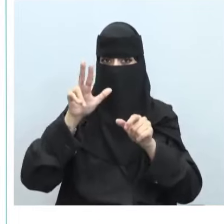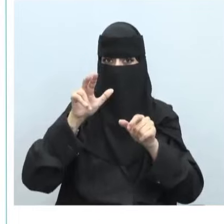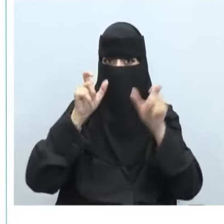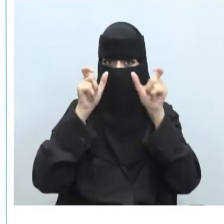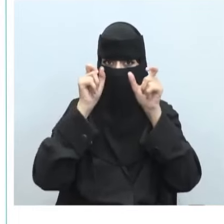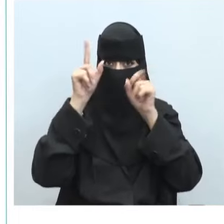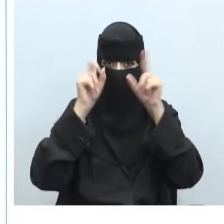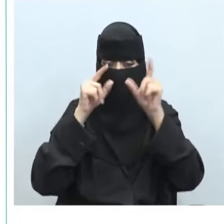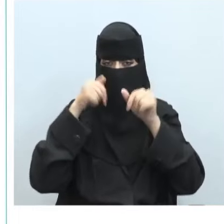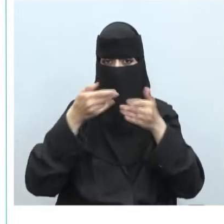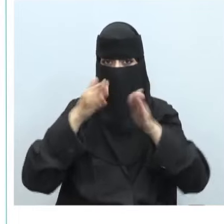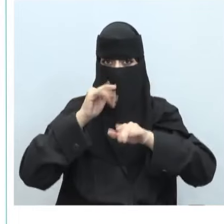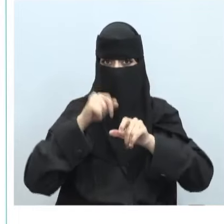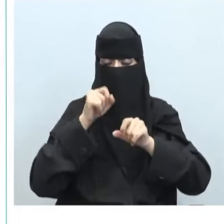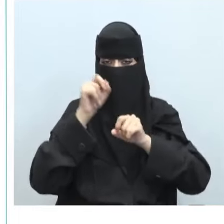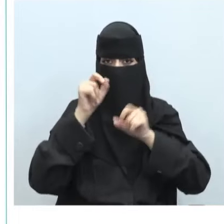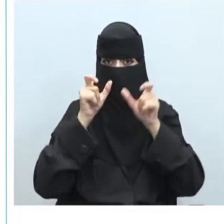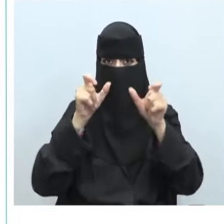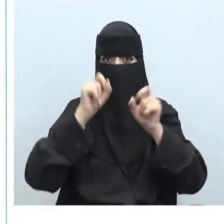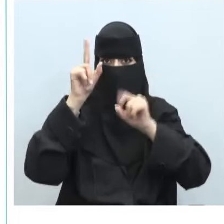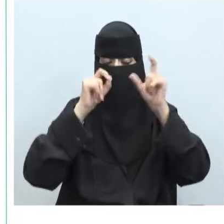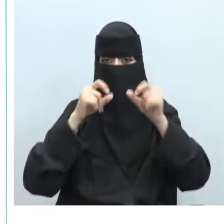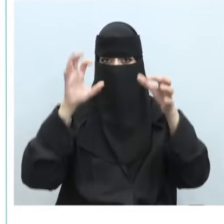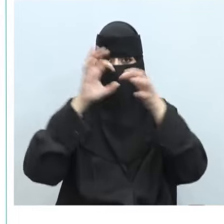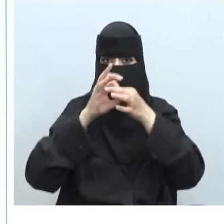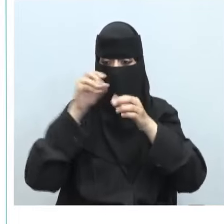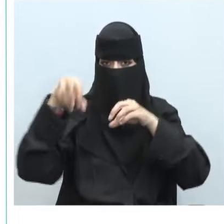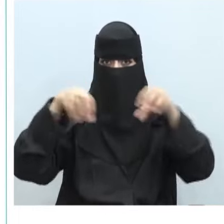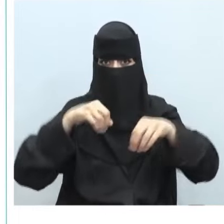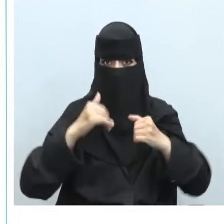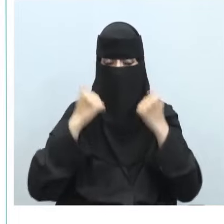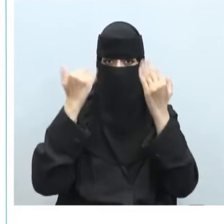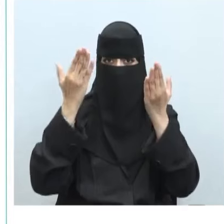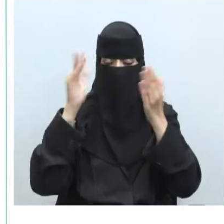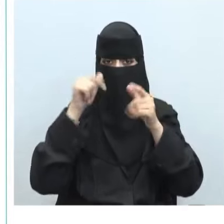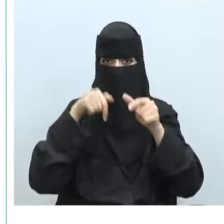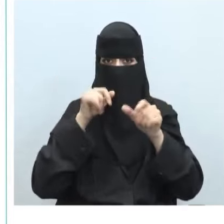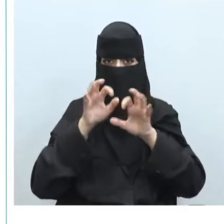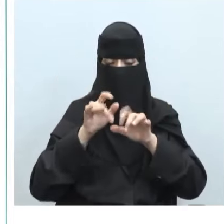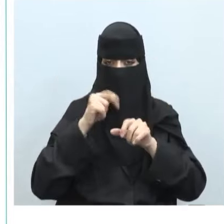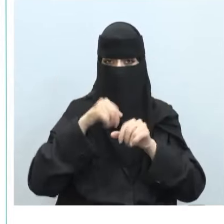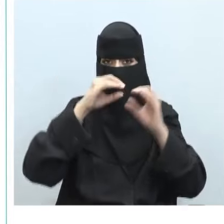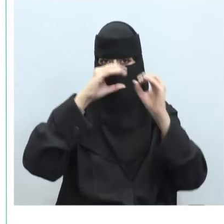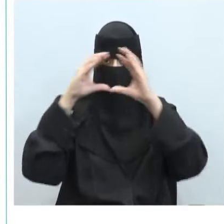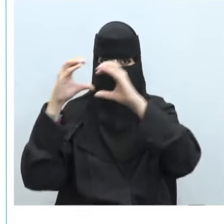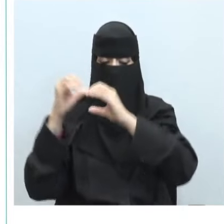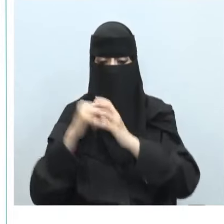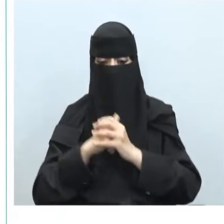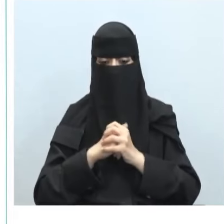والأمن السبراني المتعلق بالأطراف الخارجية والحوسبة السحابية